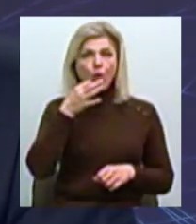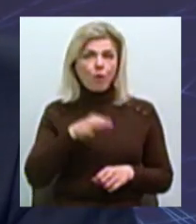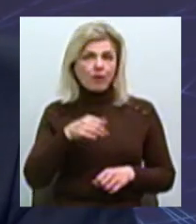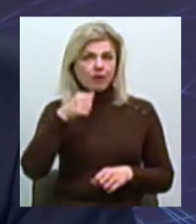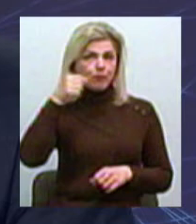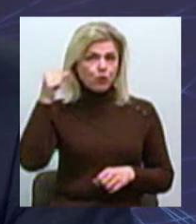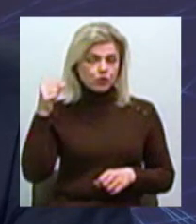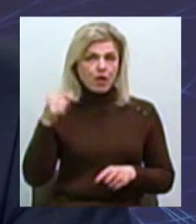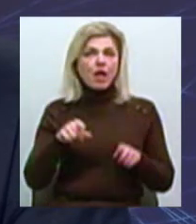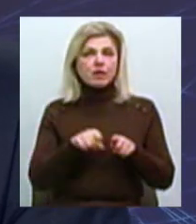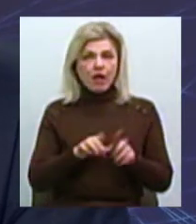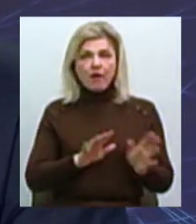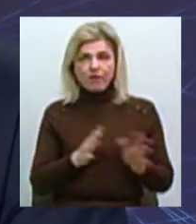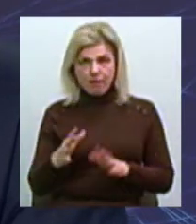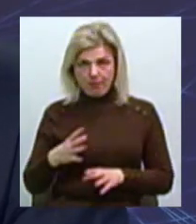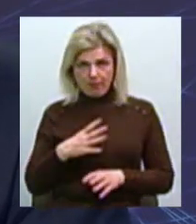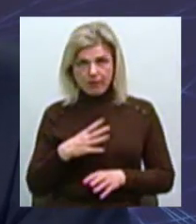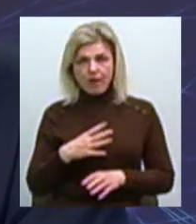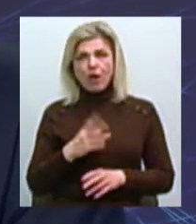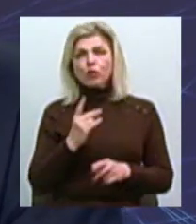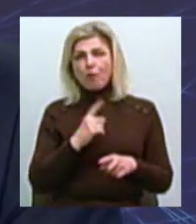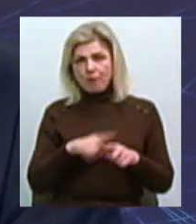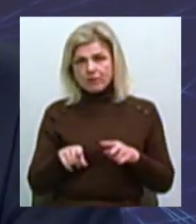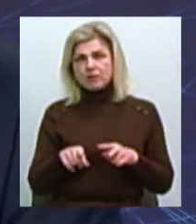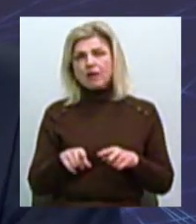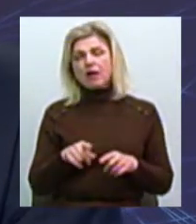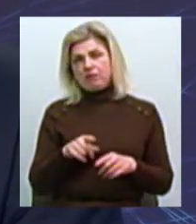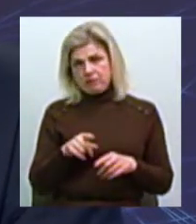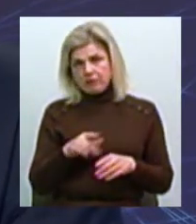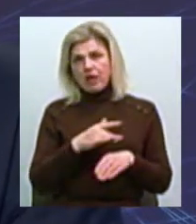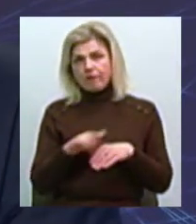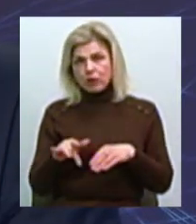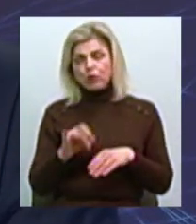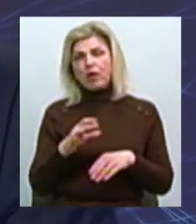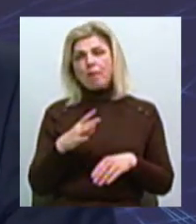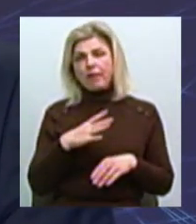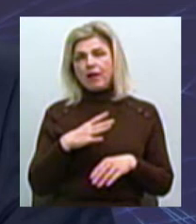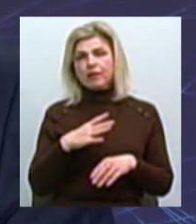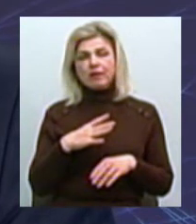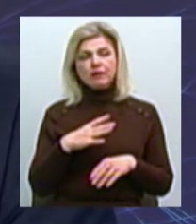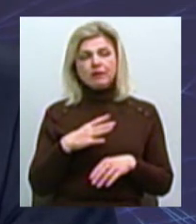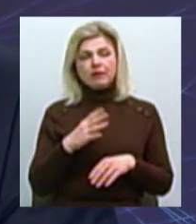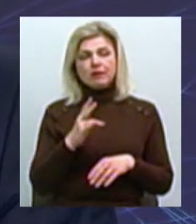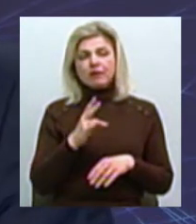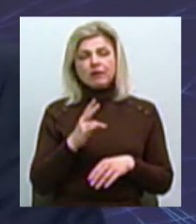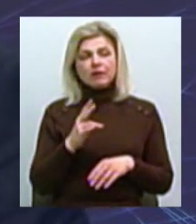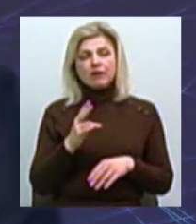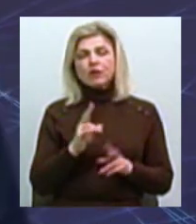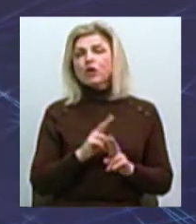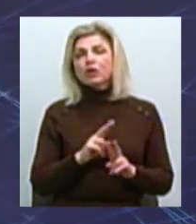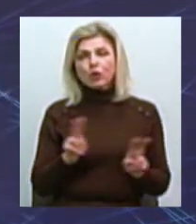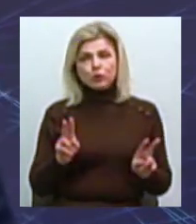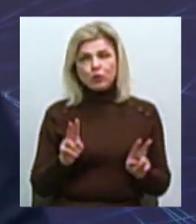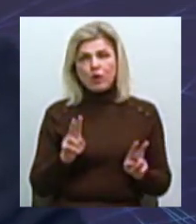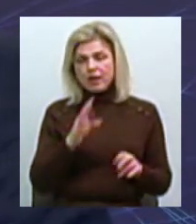такі випадки траплялися Але вони найшвидшим образом ліквідовувалися і майже було це не за... Ну, ніхто не